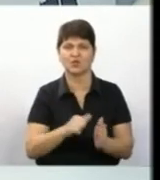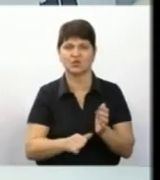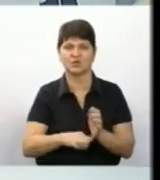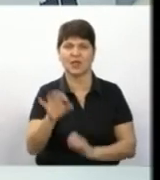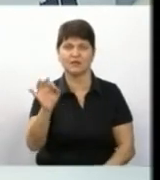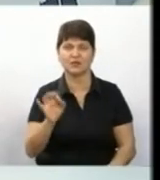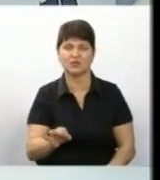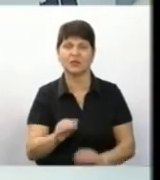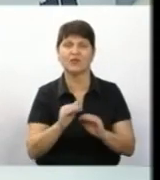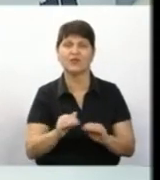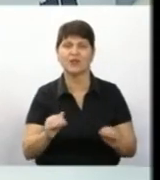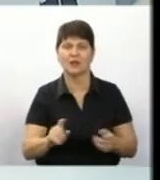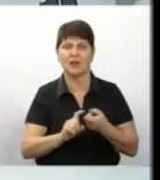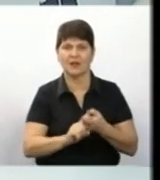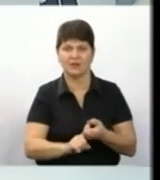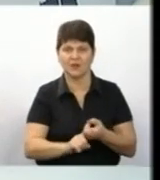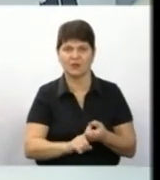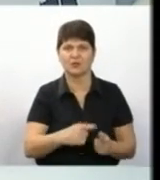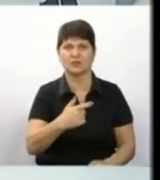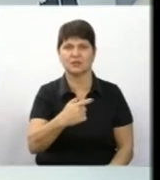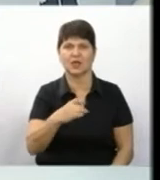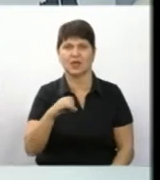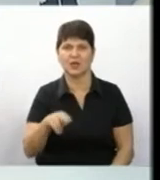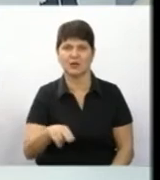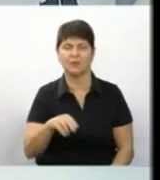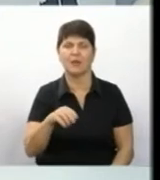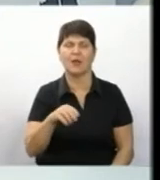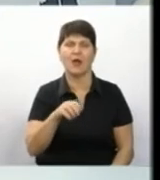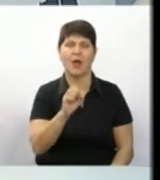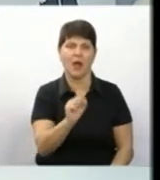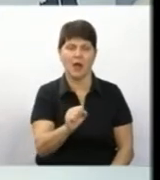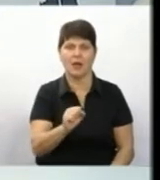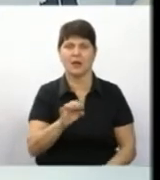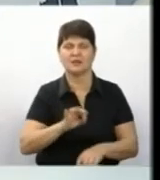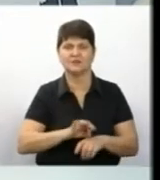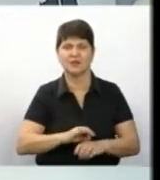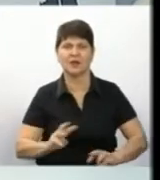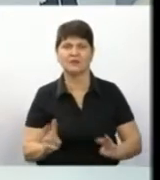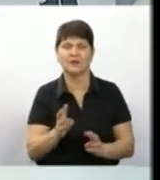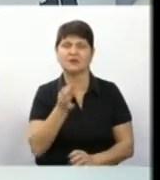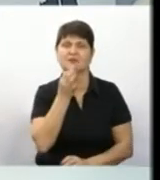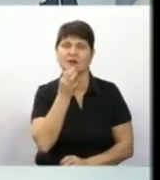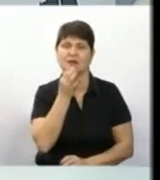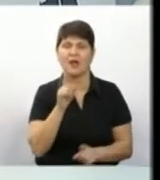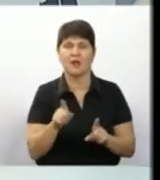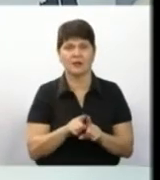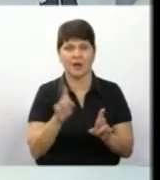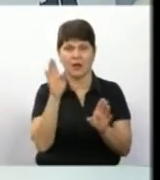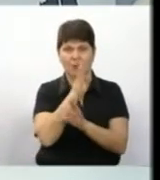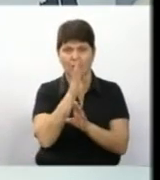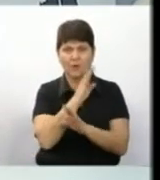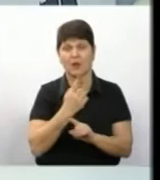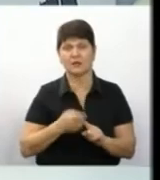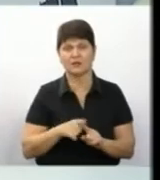діти. Причина – вірус грипу типу А. Втім, додає, говорити про спалах захворюваності рано, адже за такої погоди це